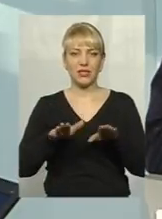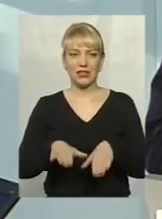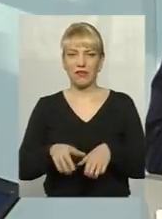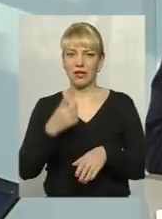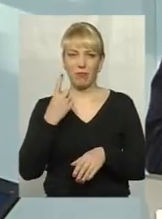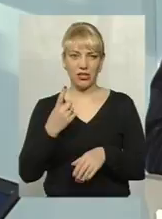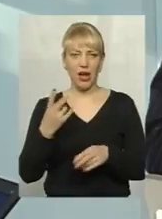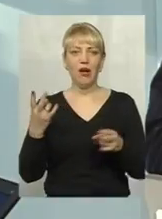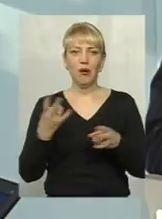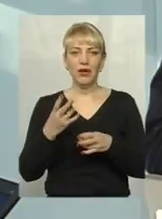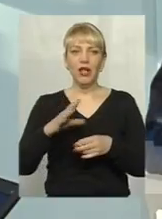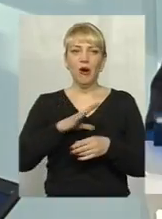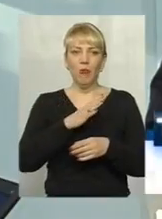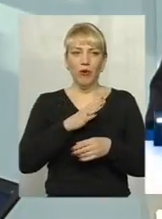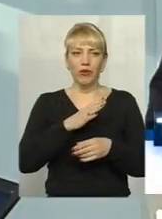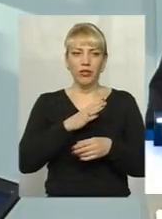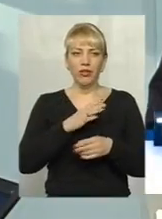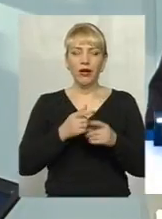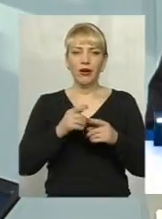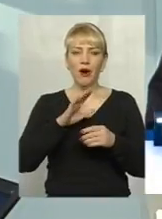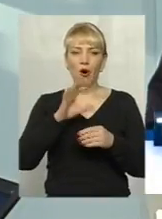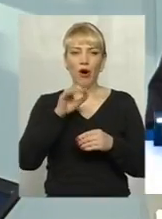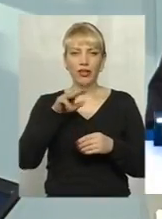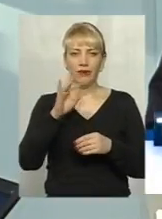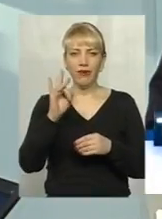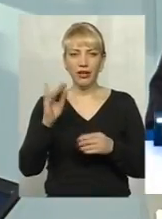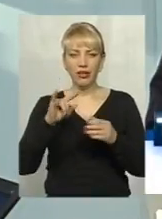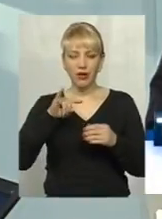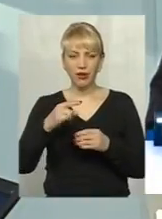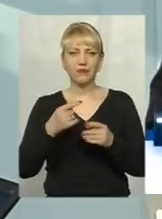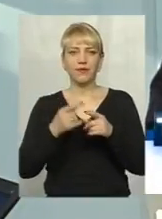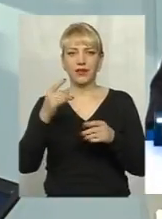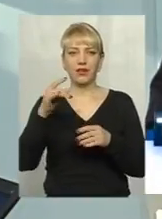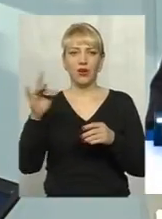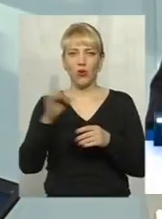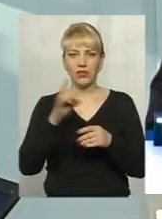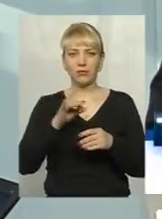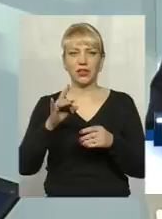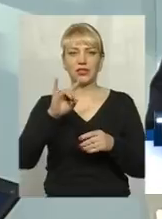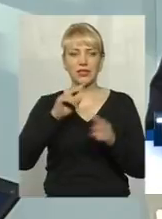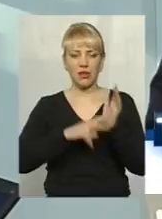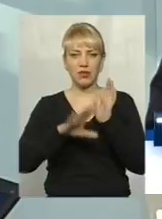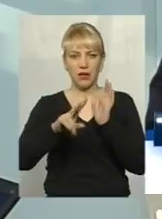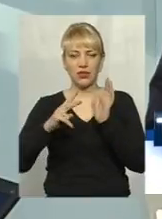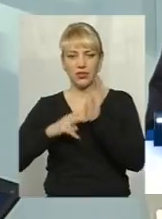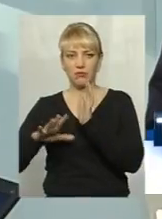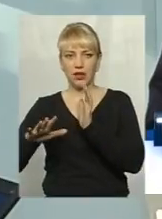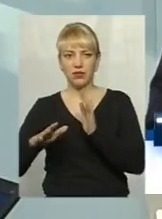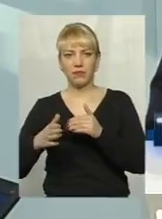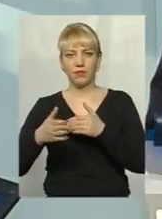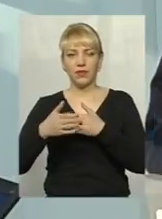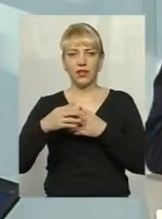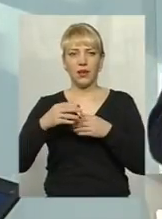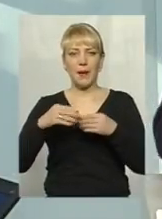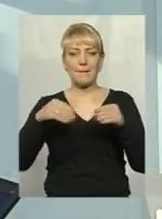Перше, повинно бути під топковим отвором розміром 75 на 75 сантиметрів металевий лист.